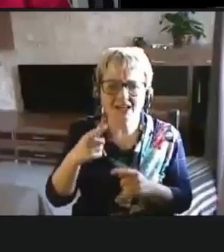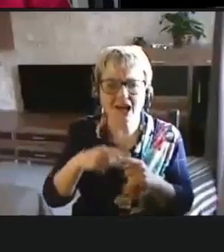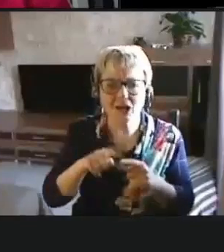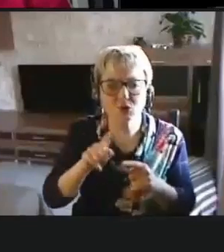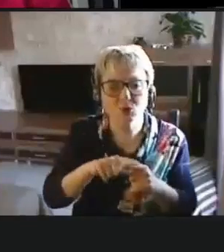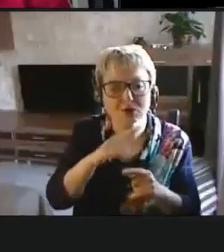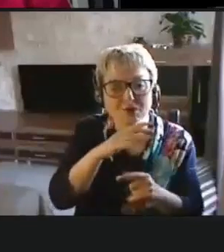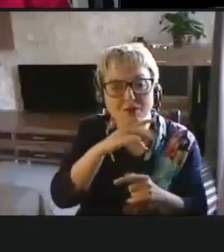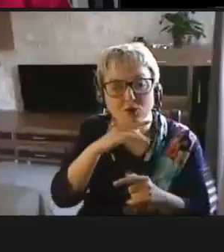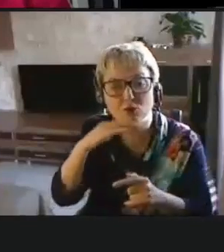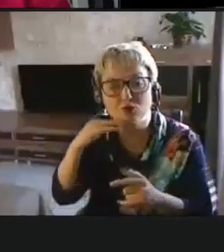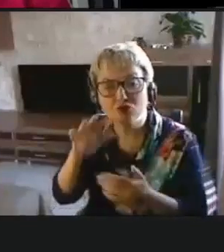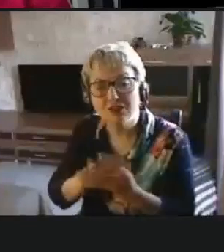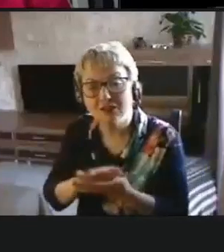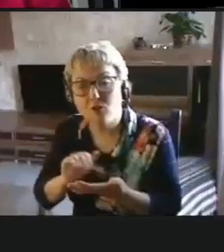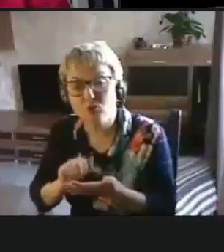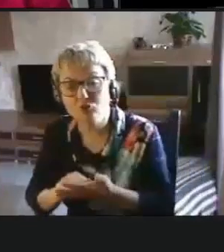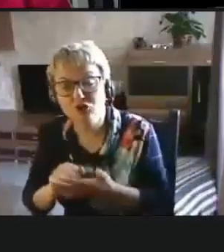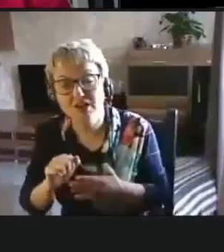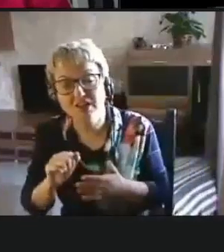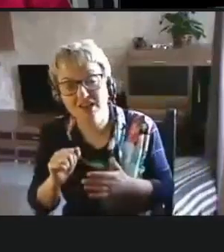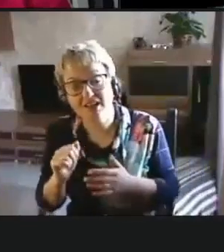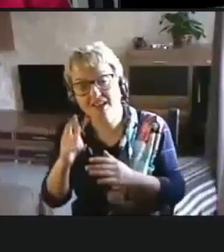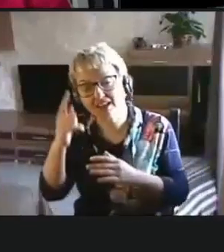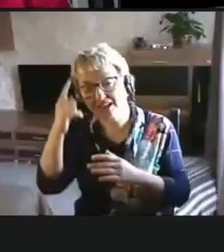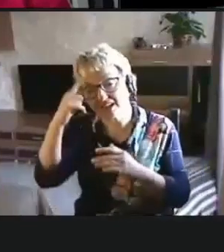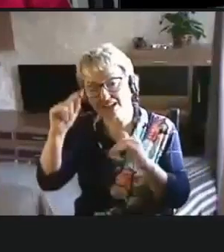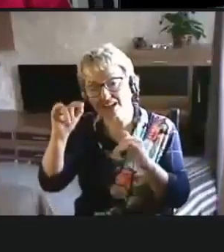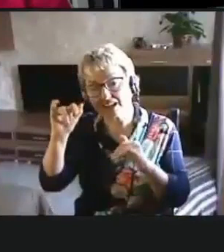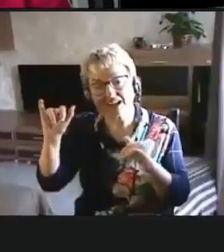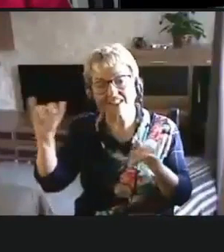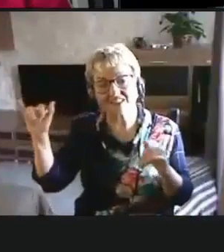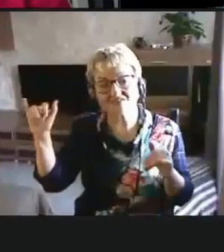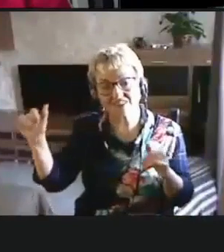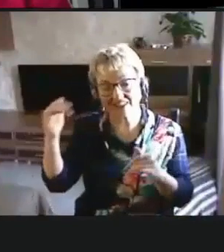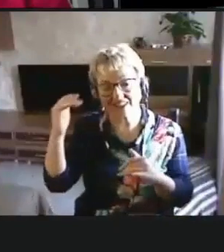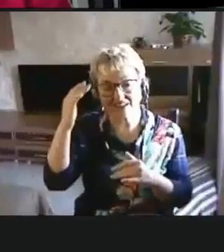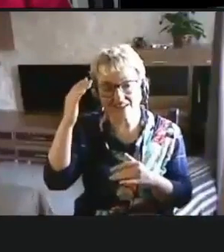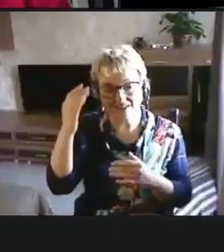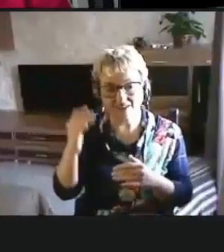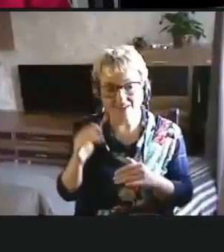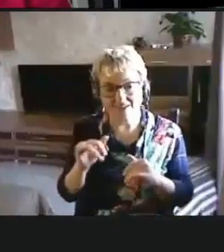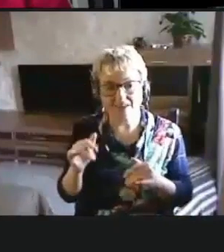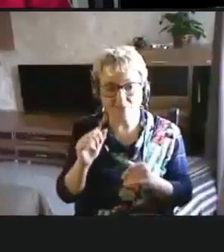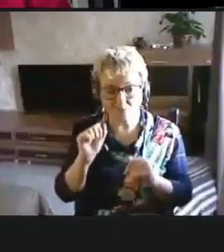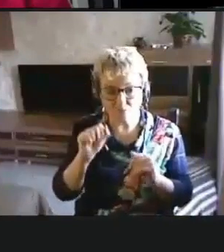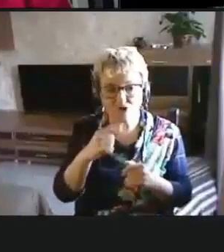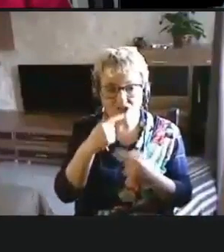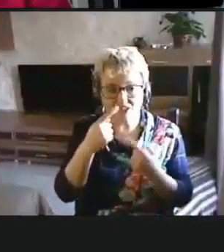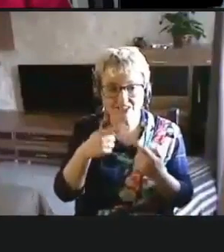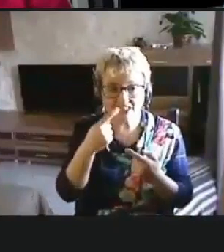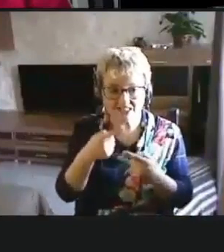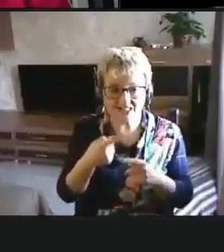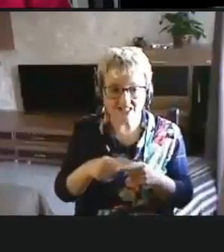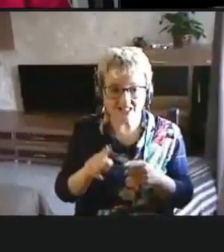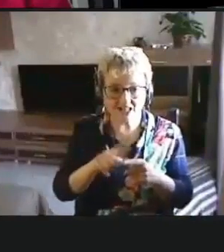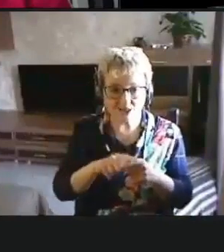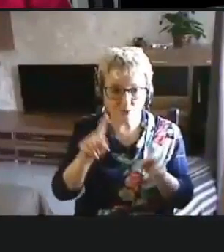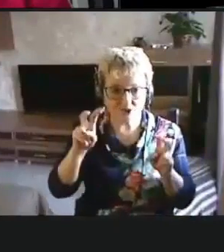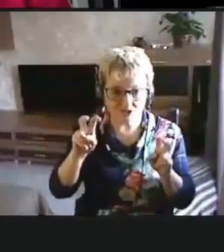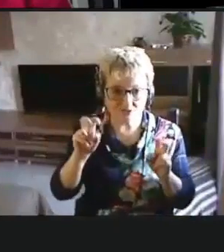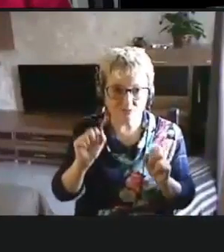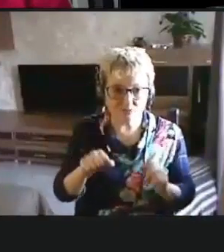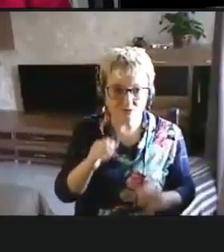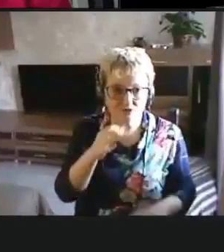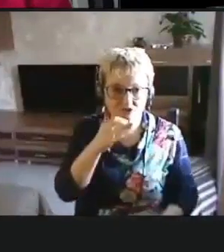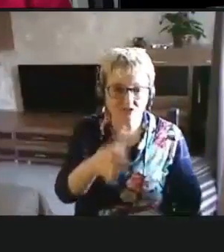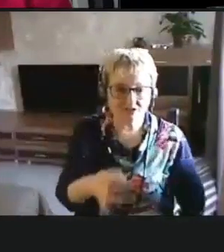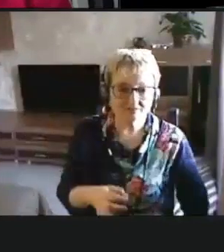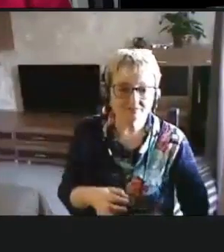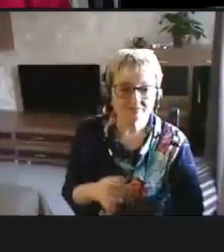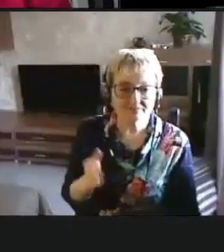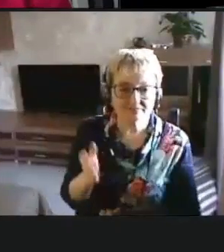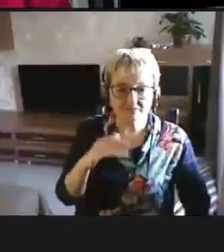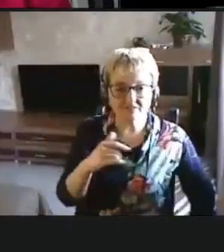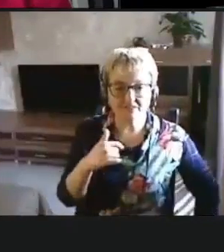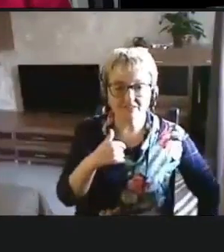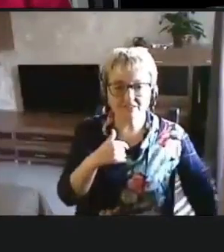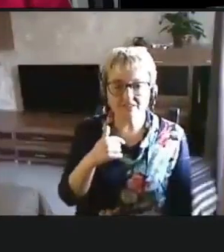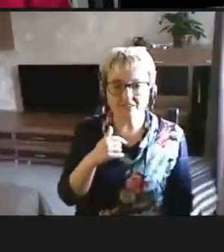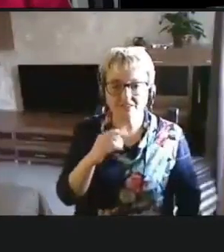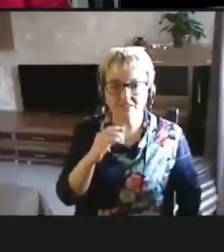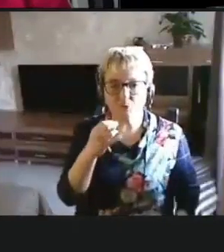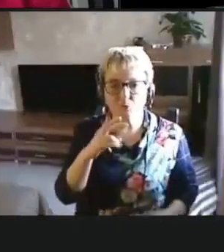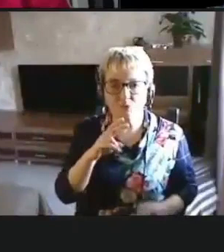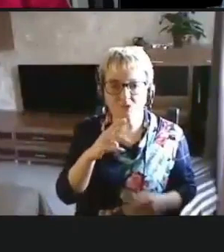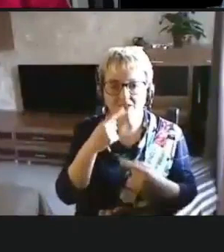имеют внушенные нарушения или нарушения развития. Можете что-то сказать на эту тему? Давайте, может быть, я